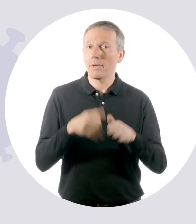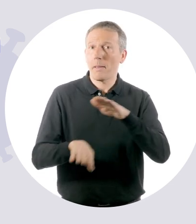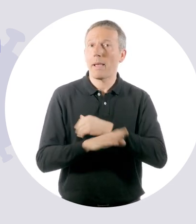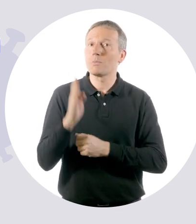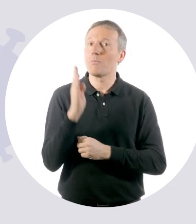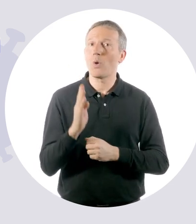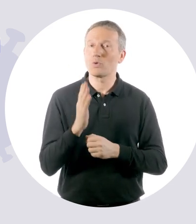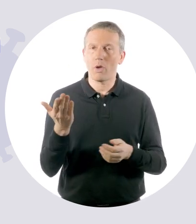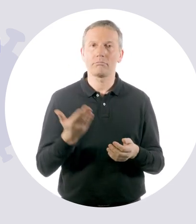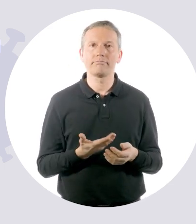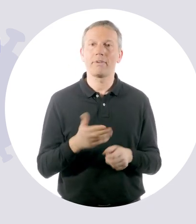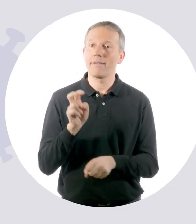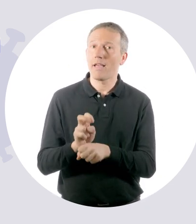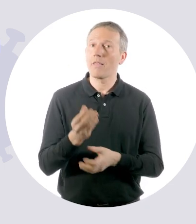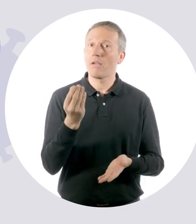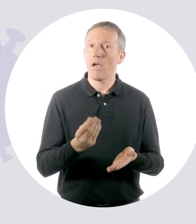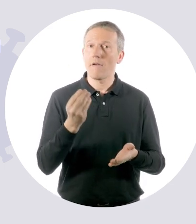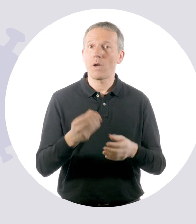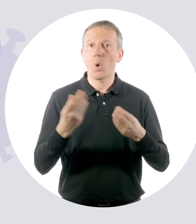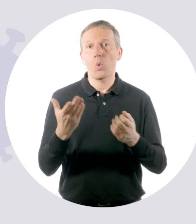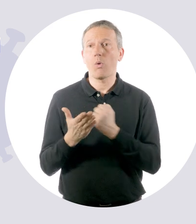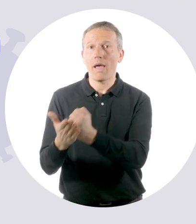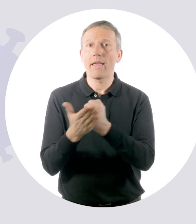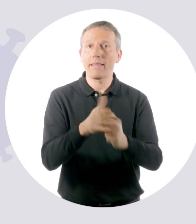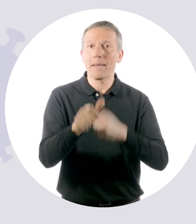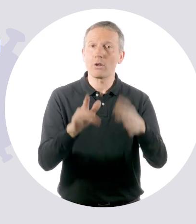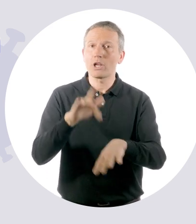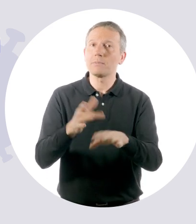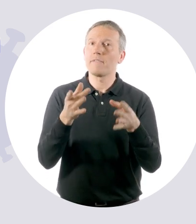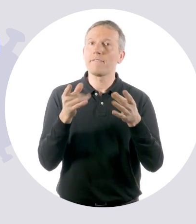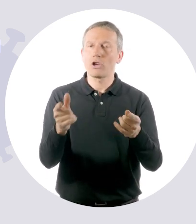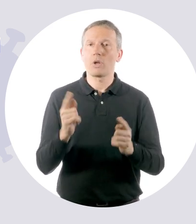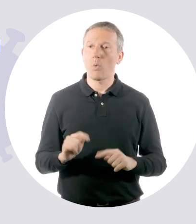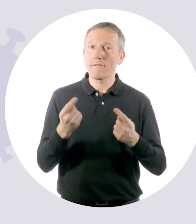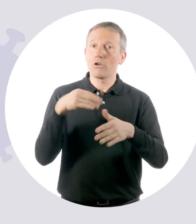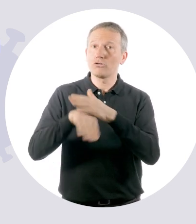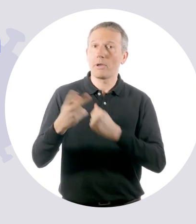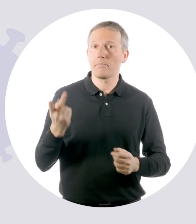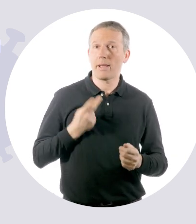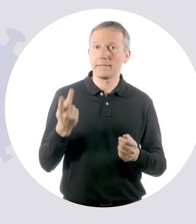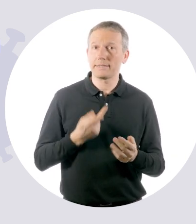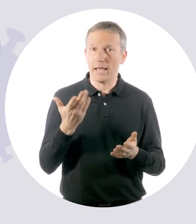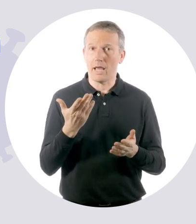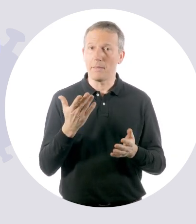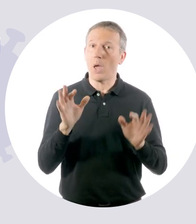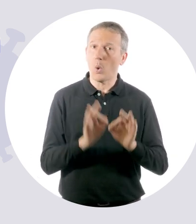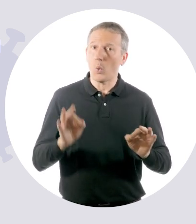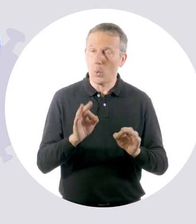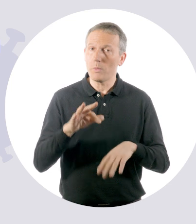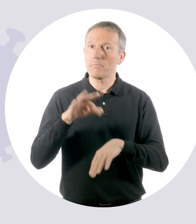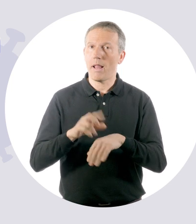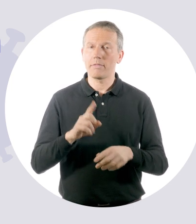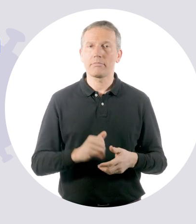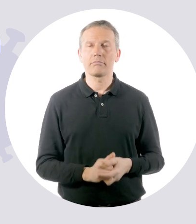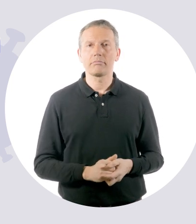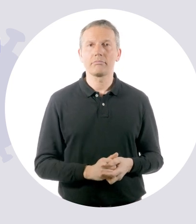courses de première nécessité. Faire garder ses enfants ou aider des personnes vulnérables. Aller chez un professionnel de santé si vous n